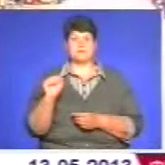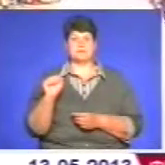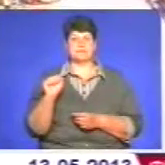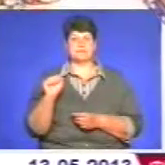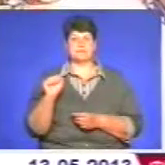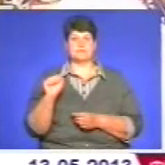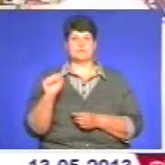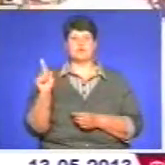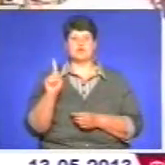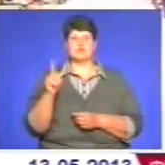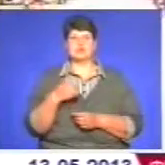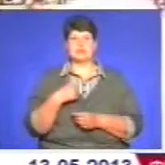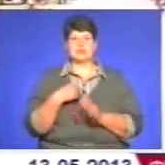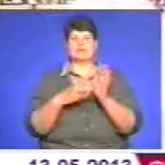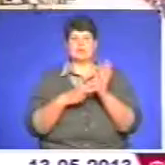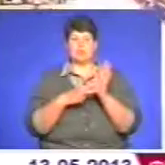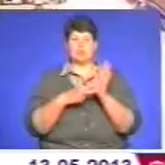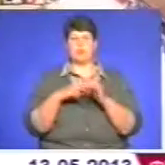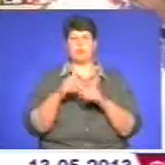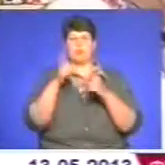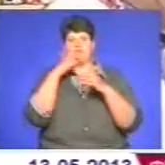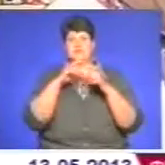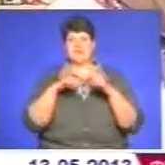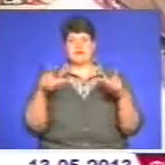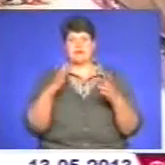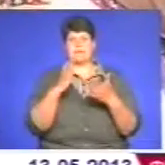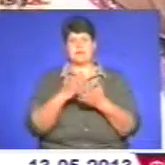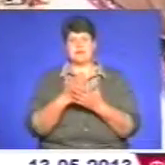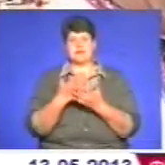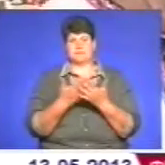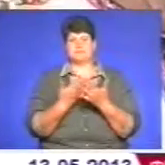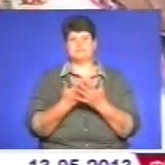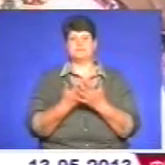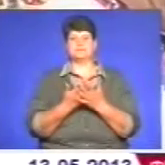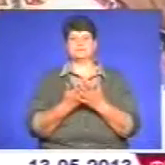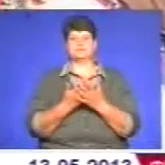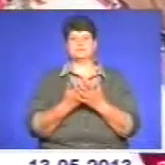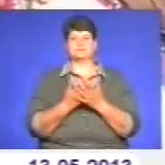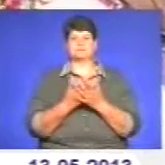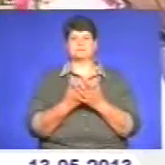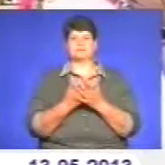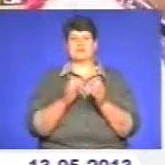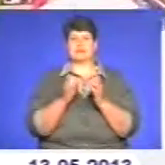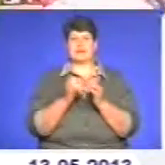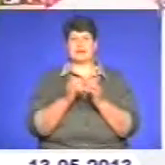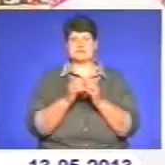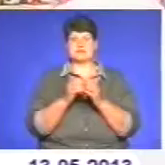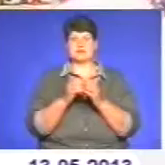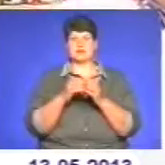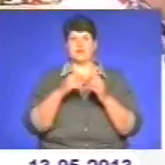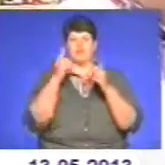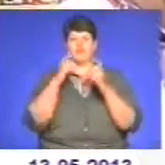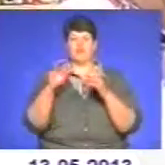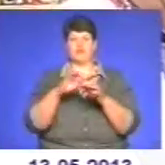щоб ми на самому фестивалі мали хоч 10 вишивок, як з моєї